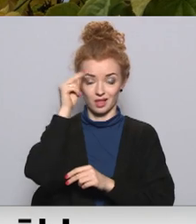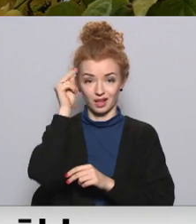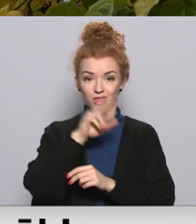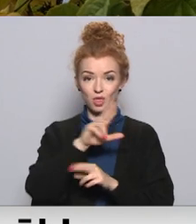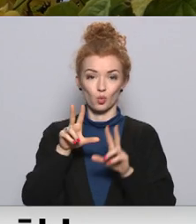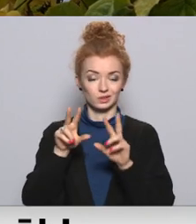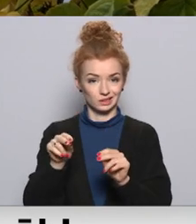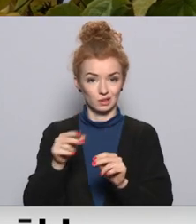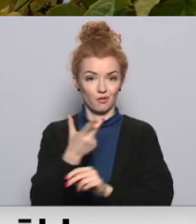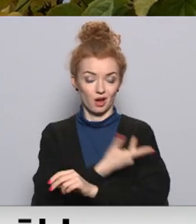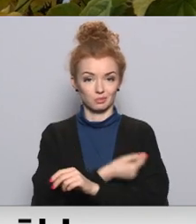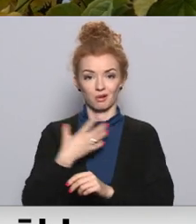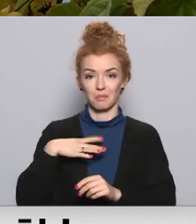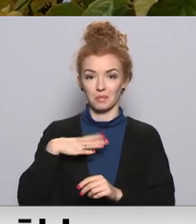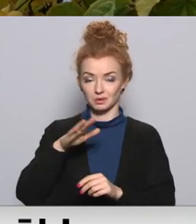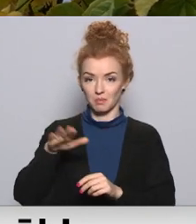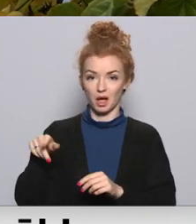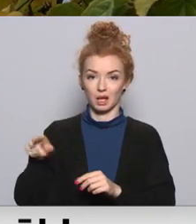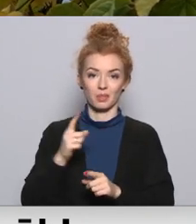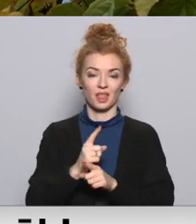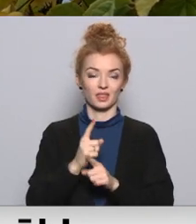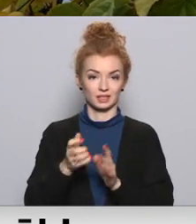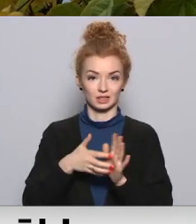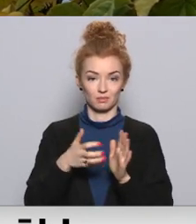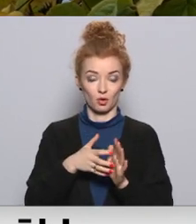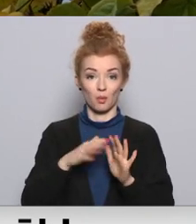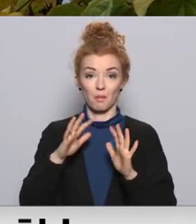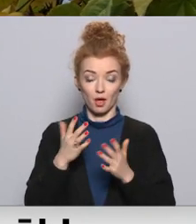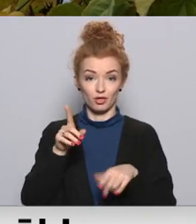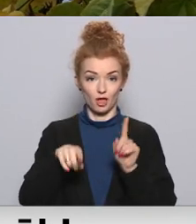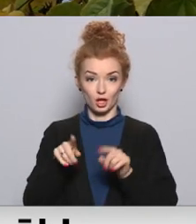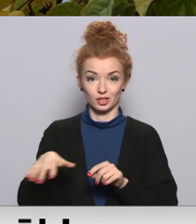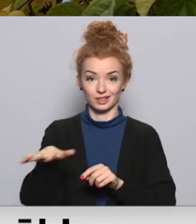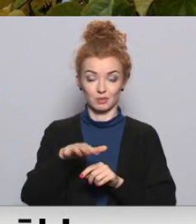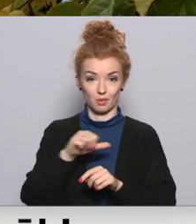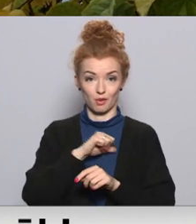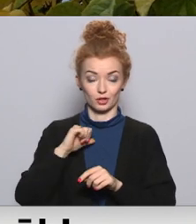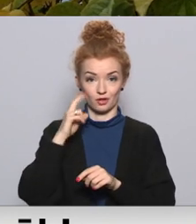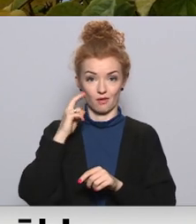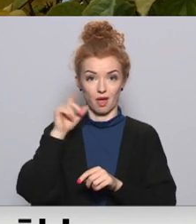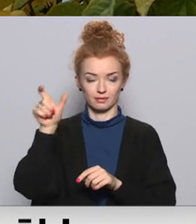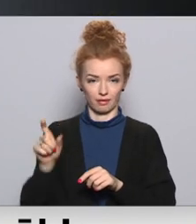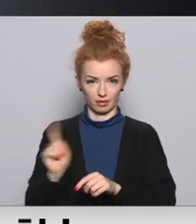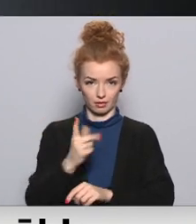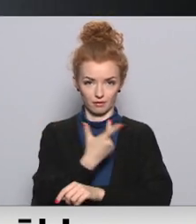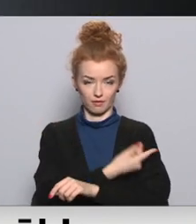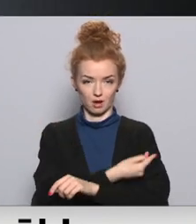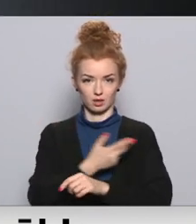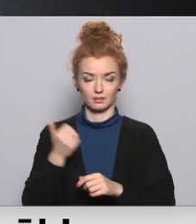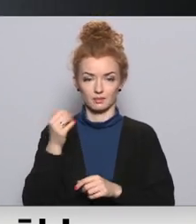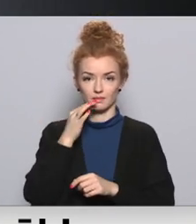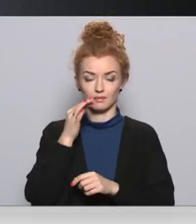vakcīnām ir iemeslis, kāpēc bērniem tās izmantot neļauj. Paradoxāli, taču dažās ģimenēs paši vecāki ir vakcinēti. Man